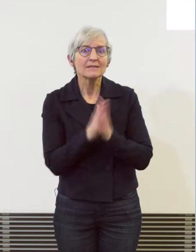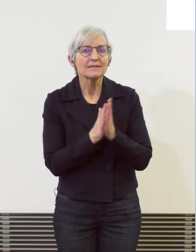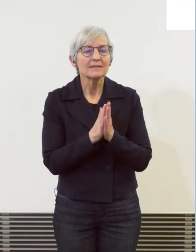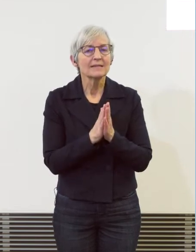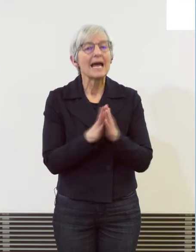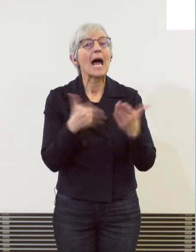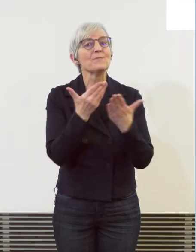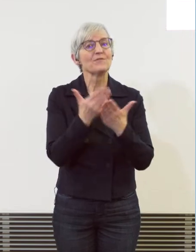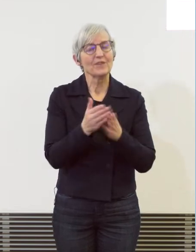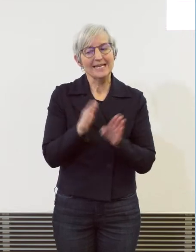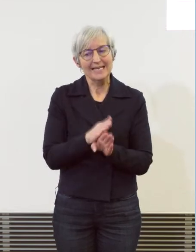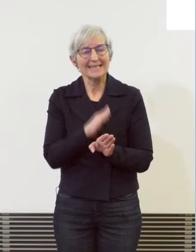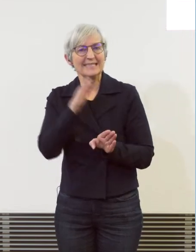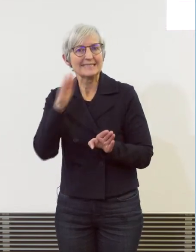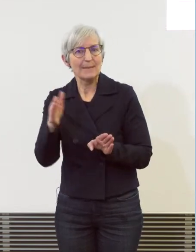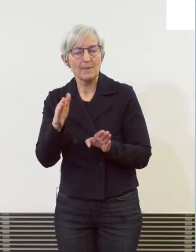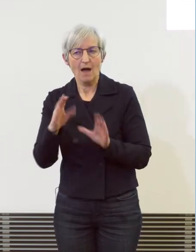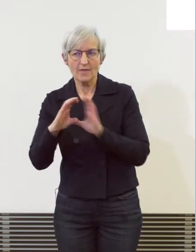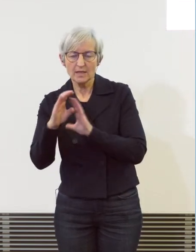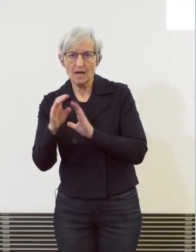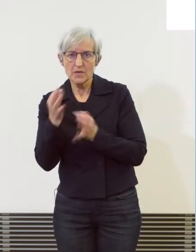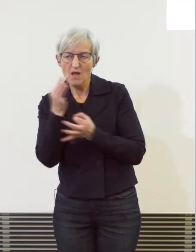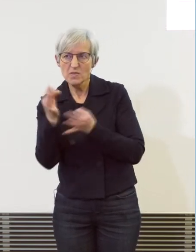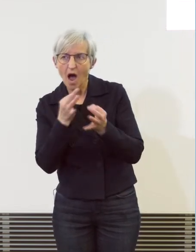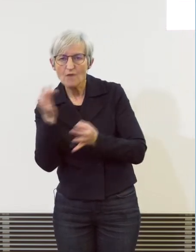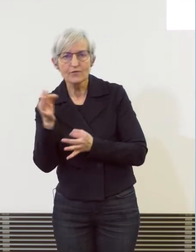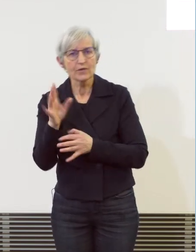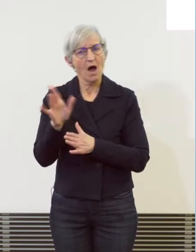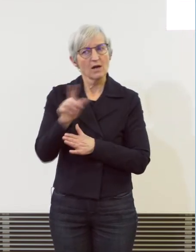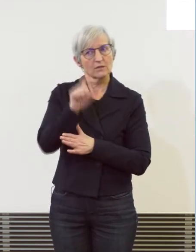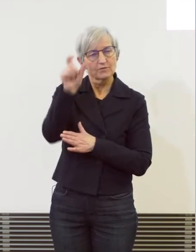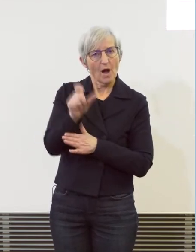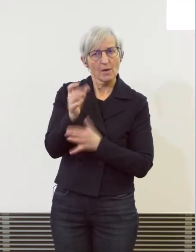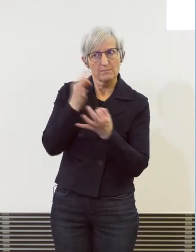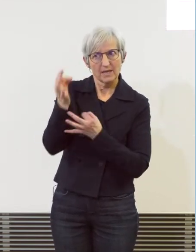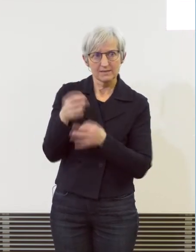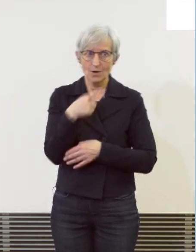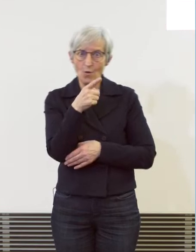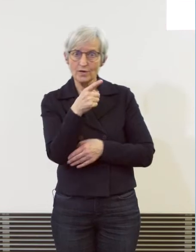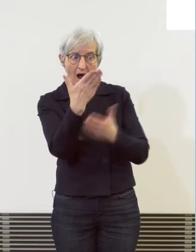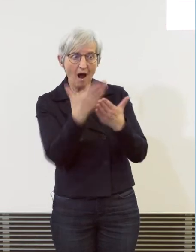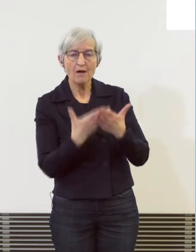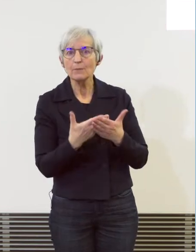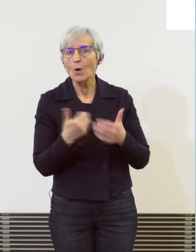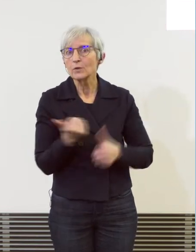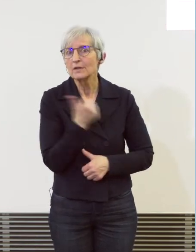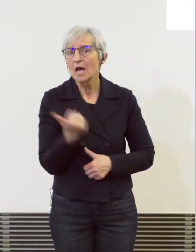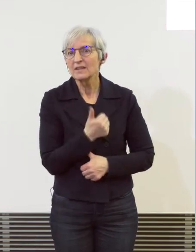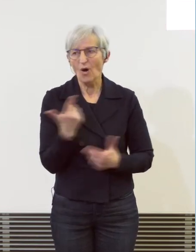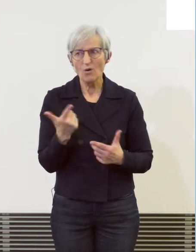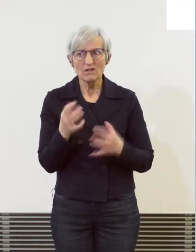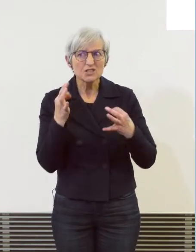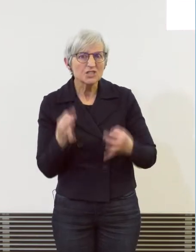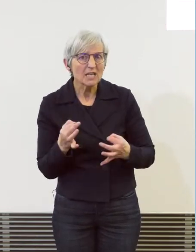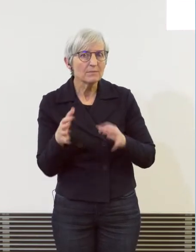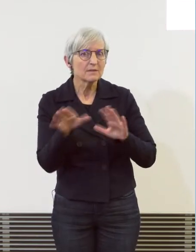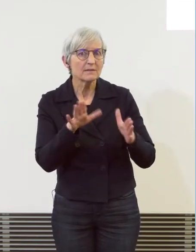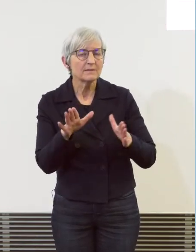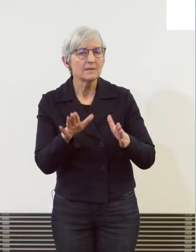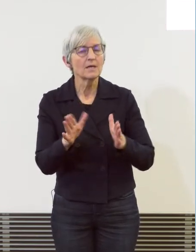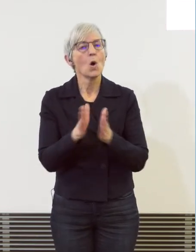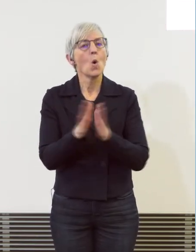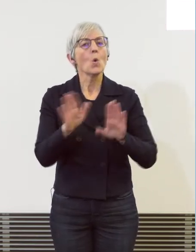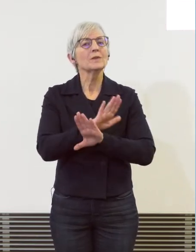mithilfe einer Fachperson vergewissern, ob ein vermeintliches Angebot echt ist und möglichst wenige Informationen von sich